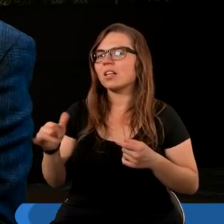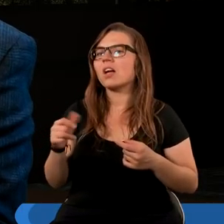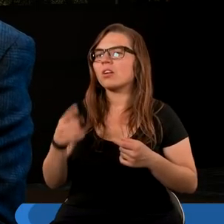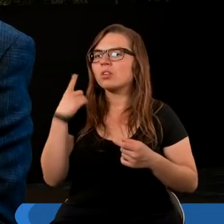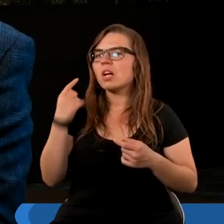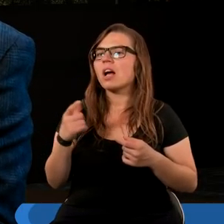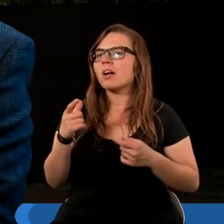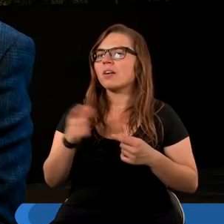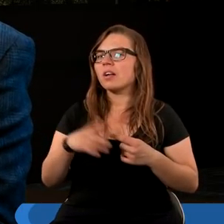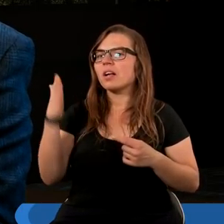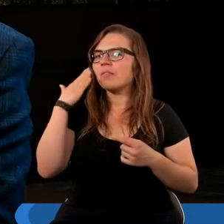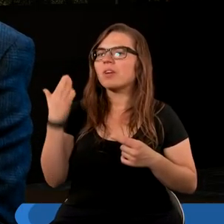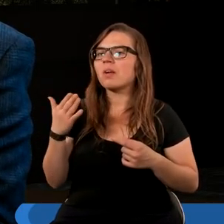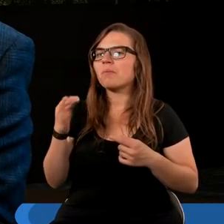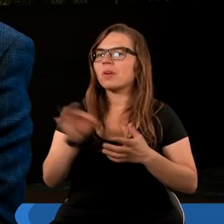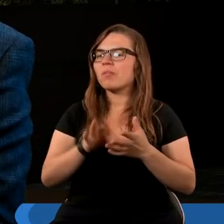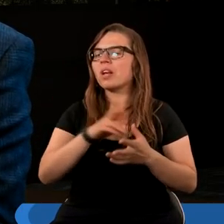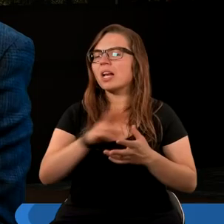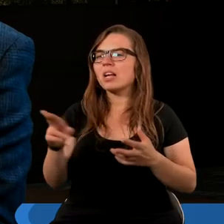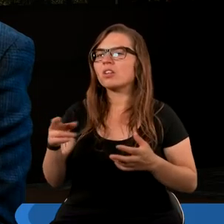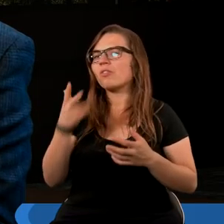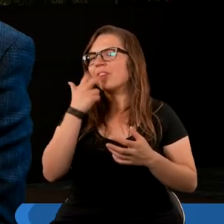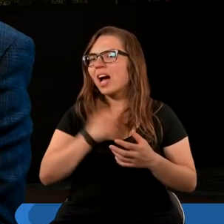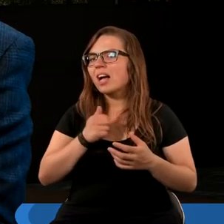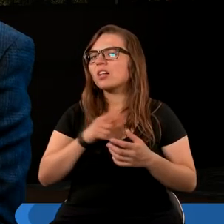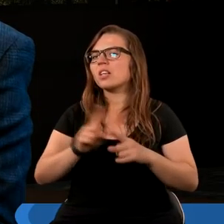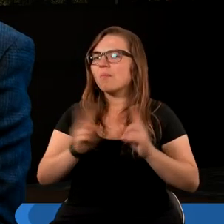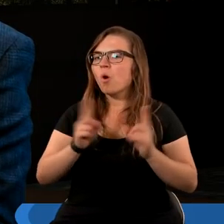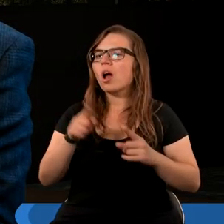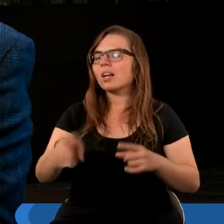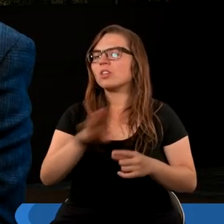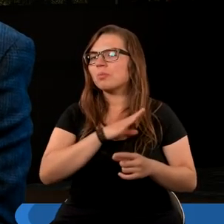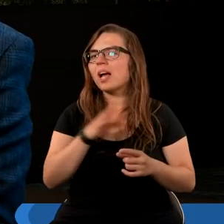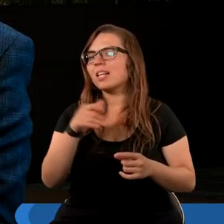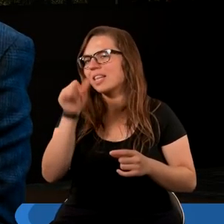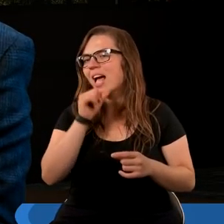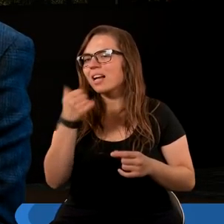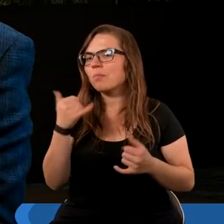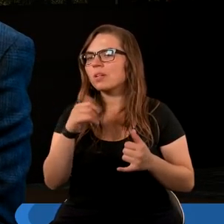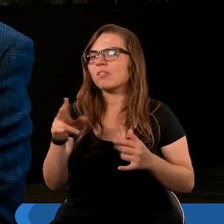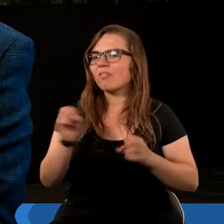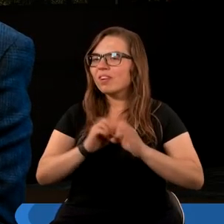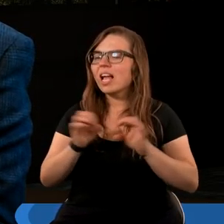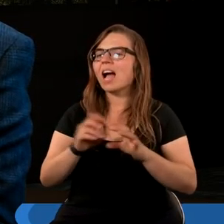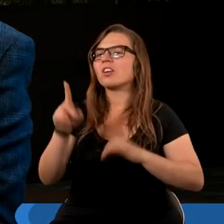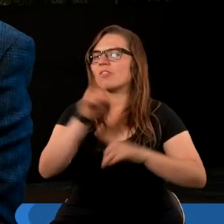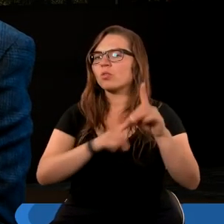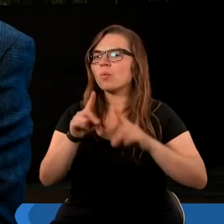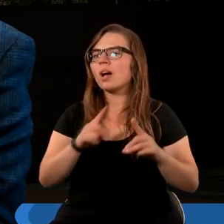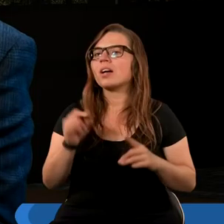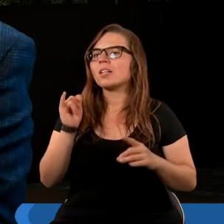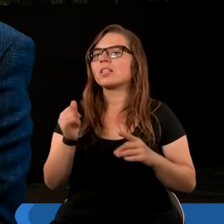Trzeba umiaru. Ale jak powiedziałem, wiemy, pewne rzeczy są wyraźne, symbolika się wzajemnie gdzieś tam wyjaśnia, tłumaczy